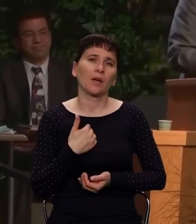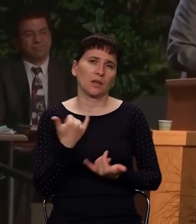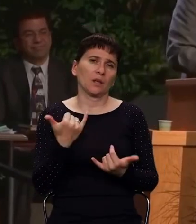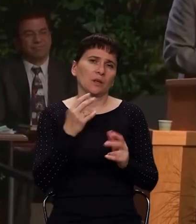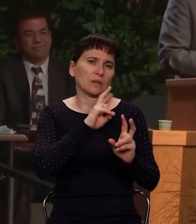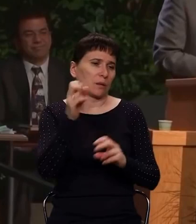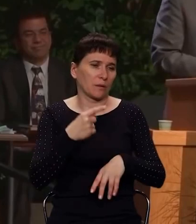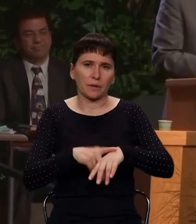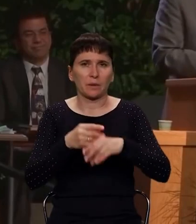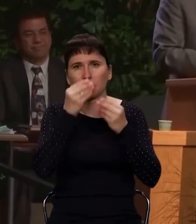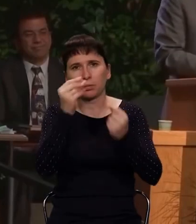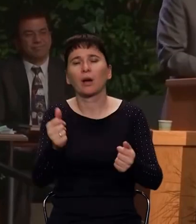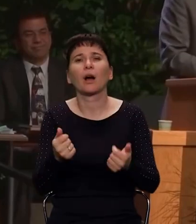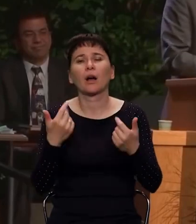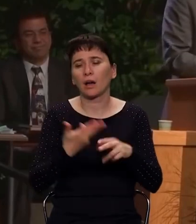может быть, сегодня.